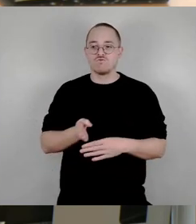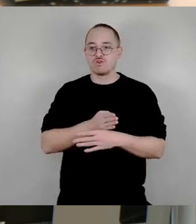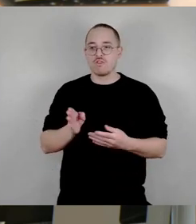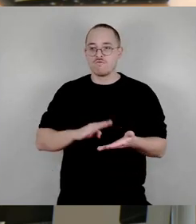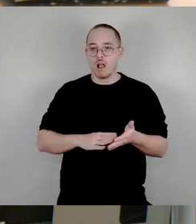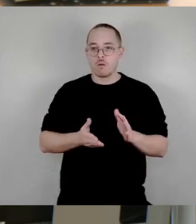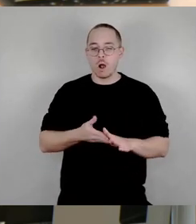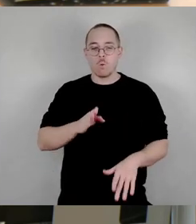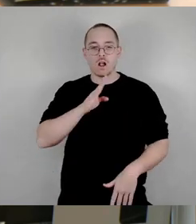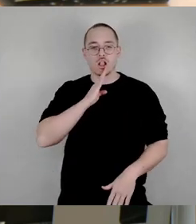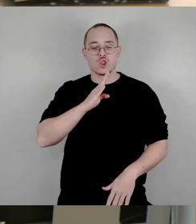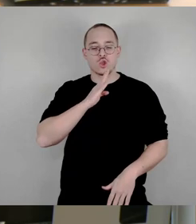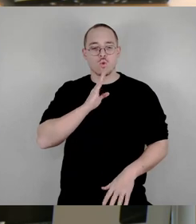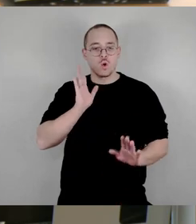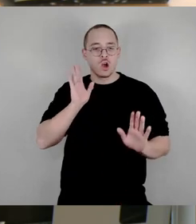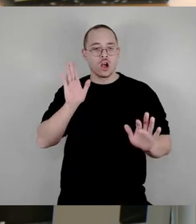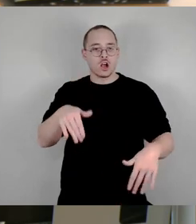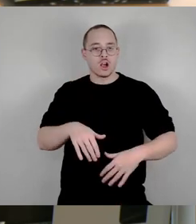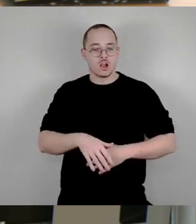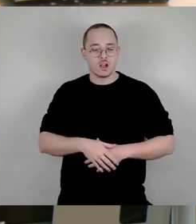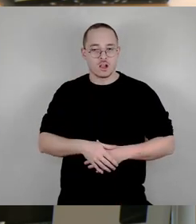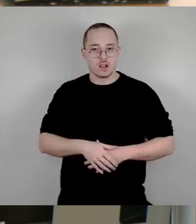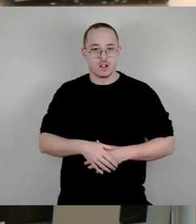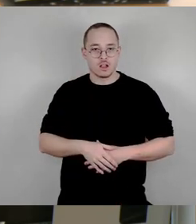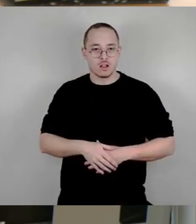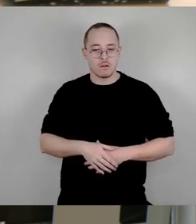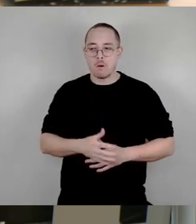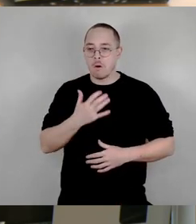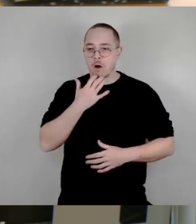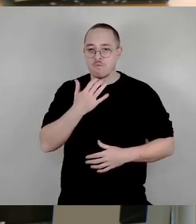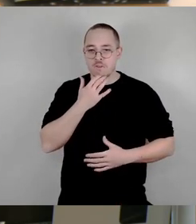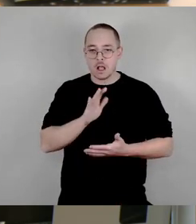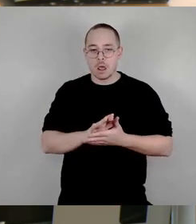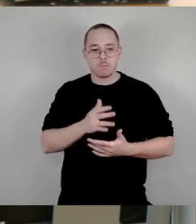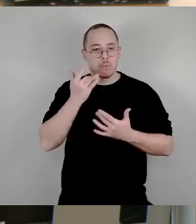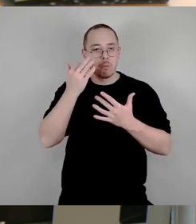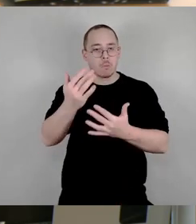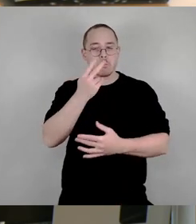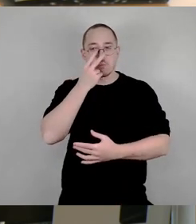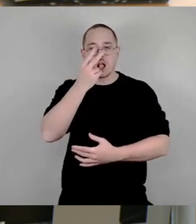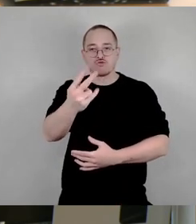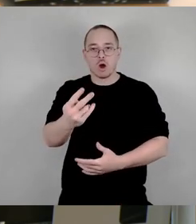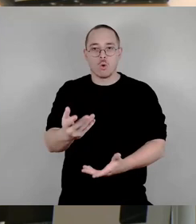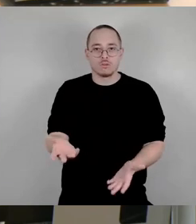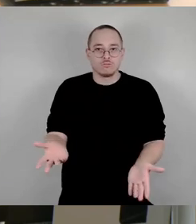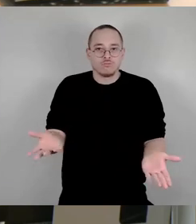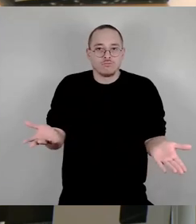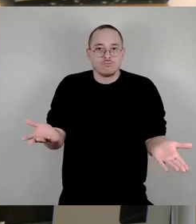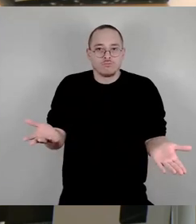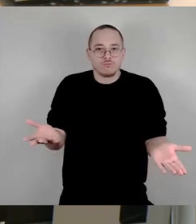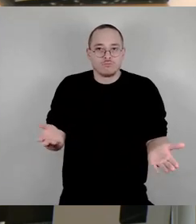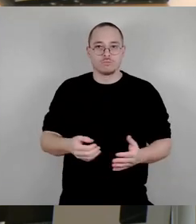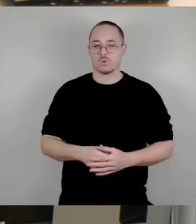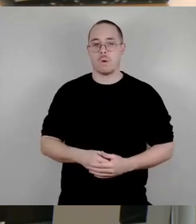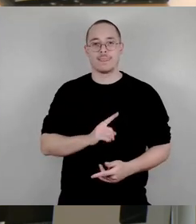Jahr zu Jahr hüpfen und hoffen, dass es schon irgendwie gut geht. Das stellt doch ganz offensichtlich keine solide Grundlage